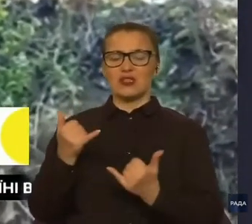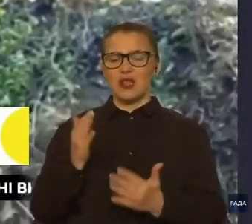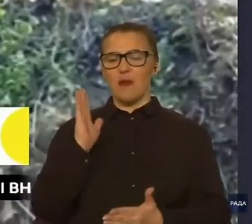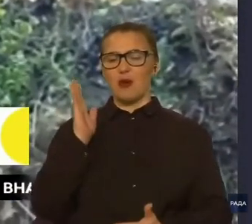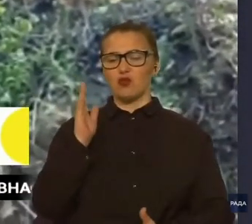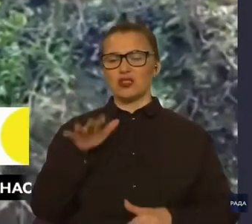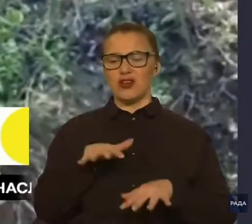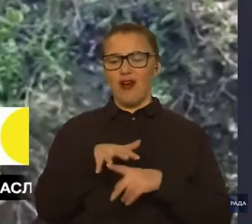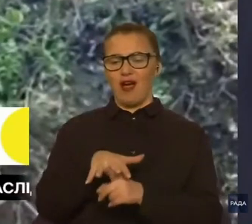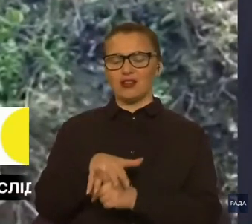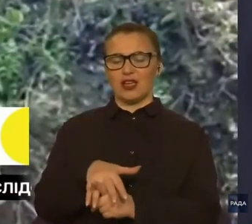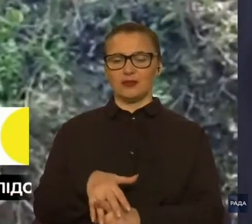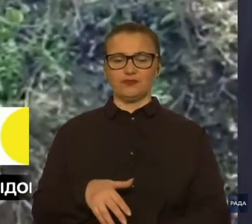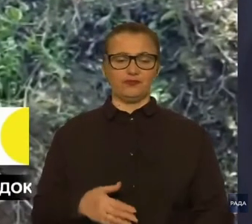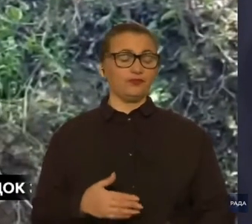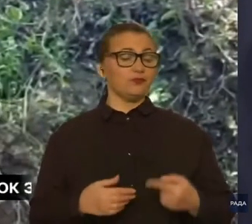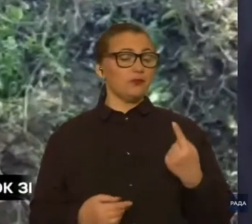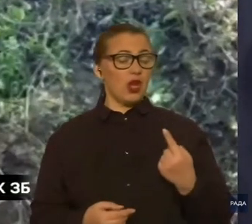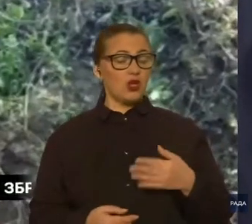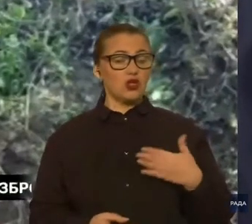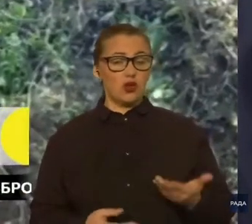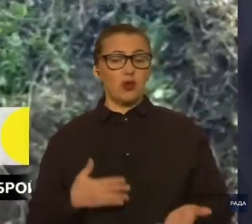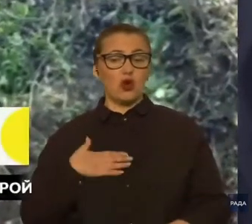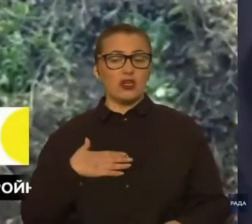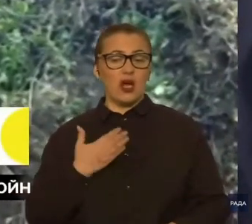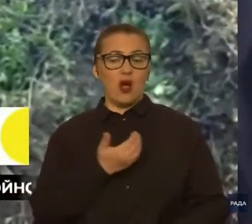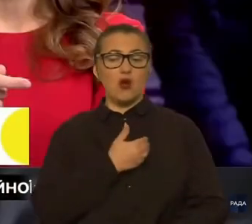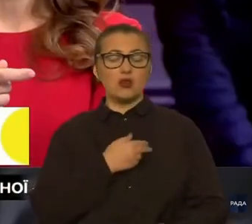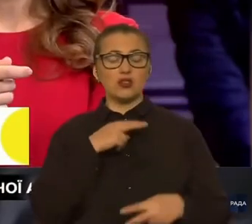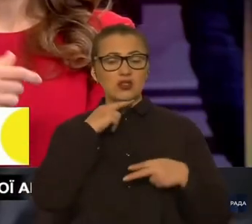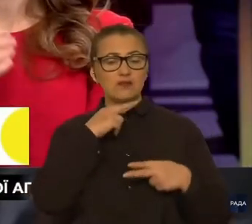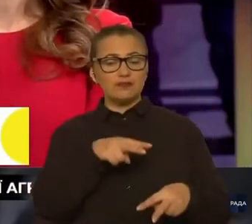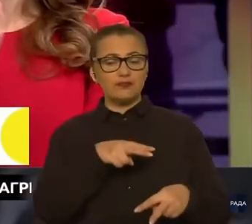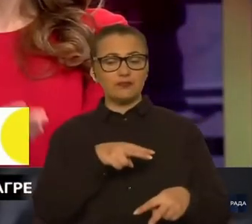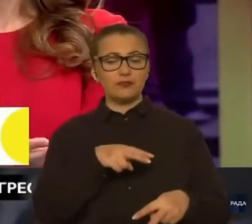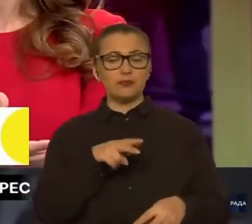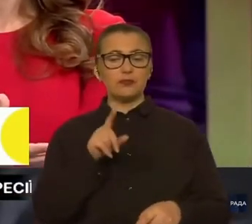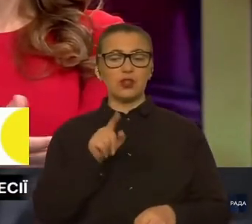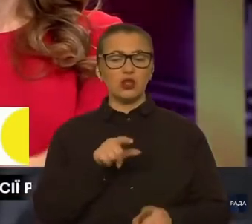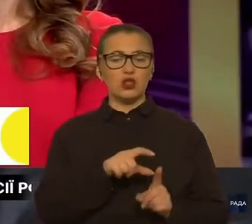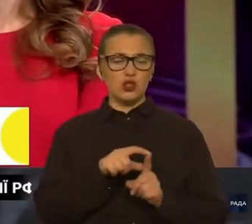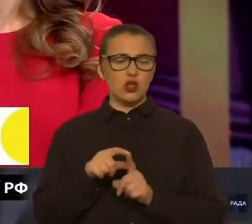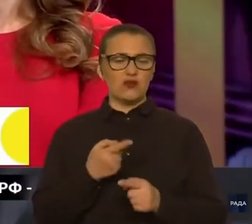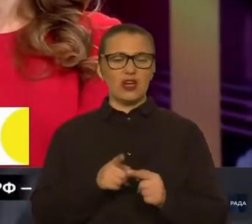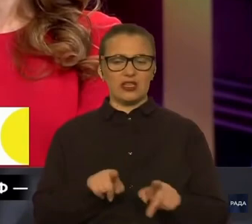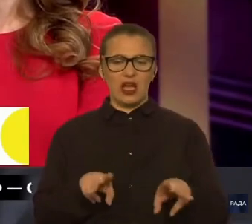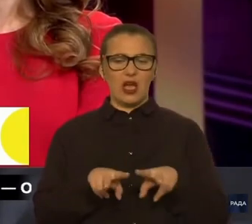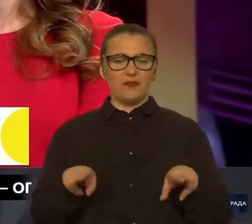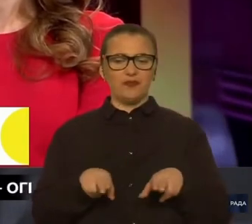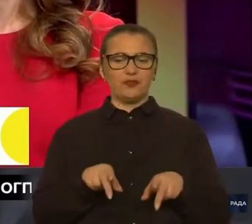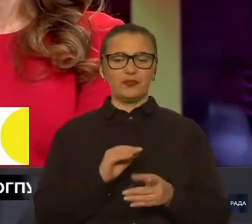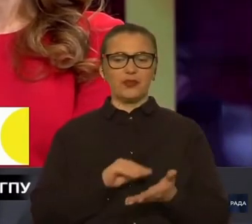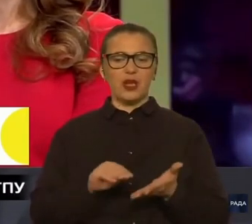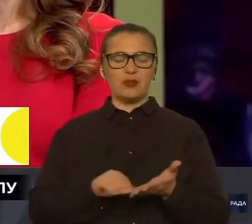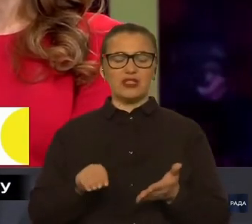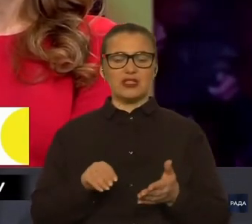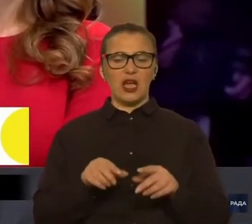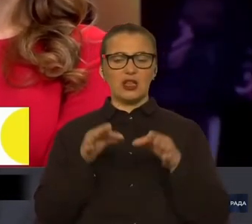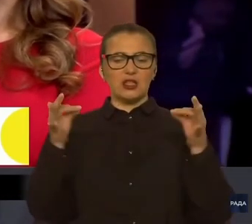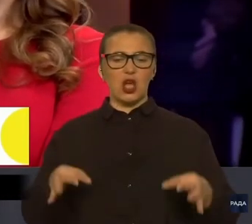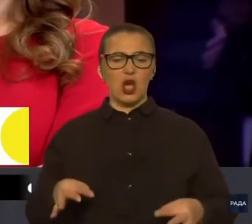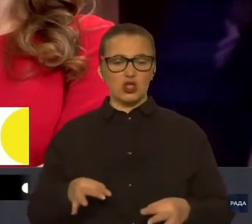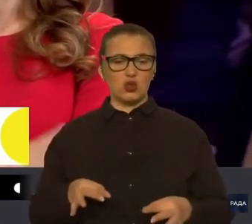Знаєте, пані Ніталю, з одного боку, я хочу звернути увагу на ту фразу, яку так само написали на сторінці